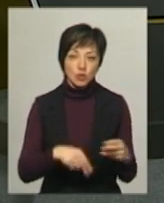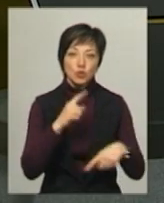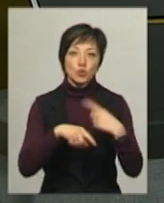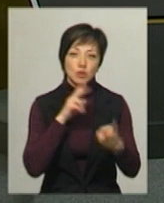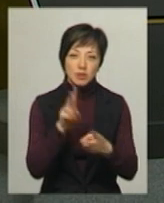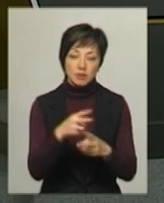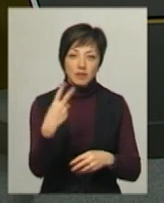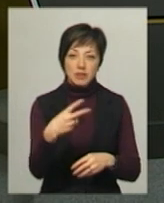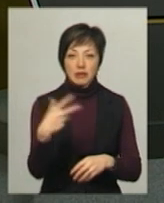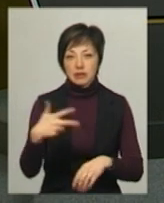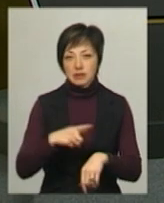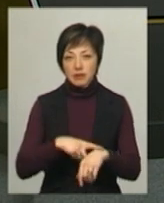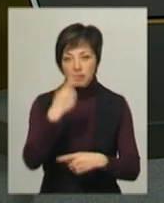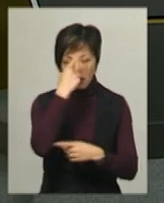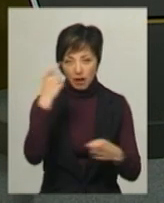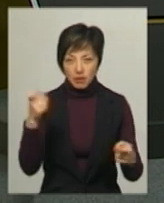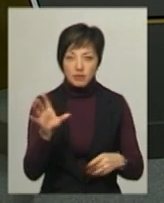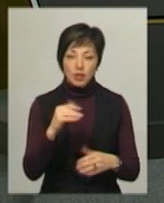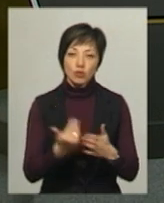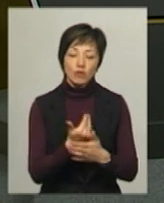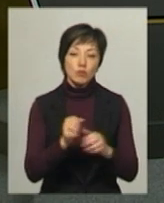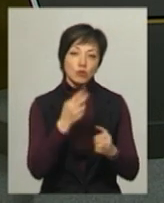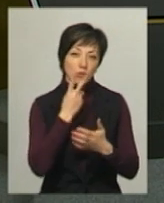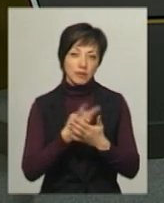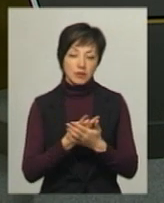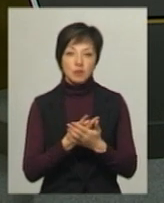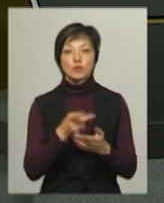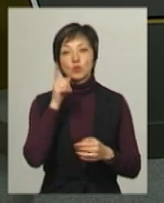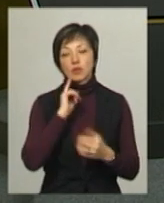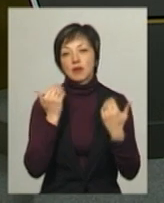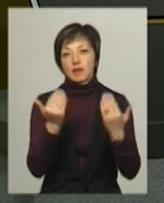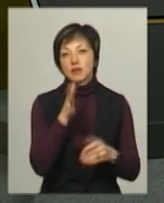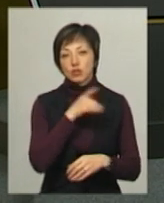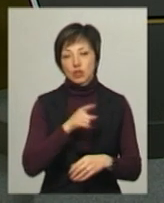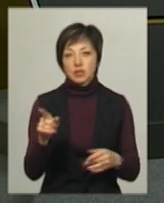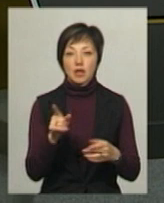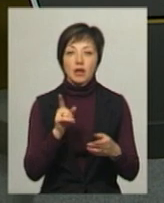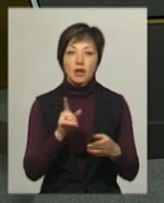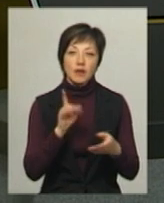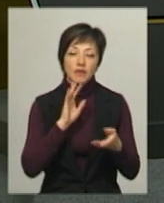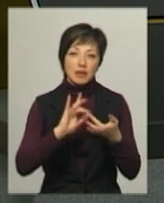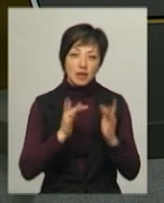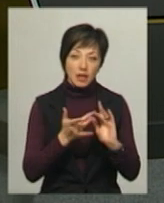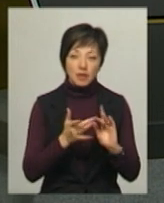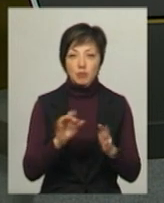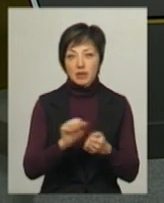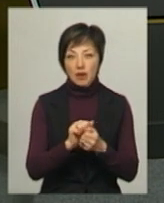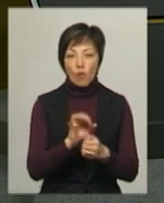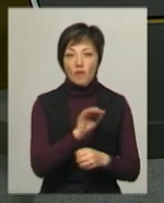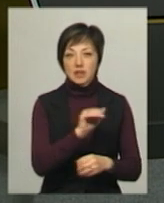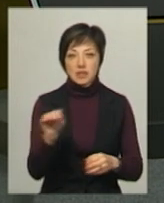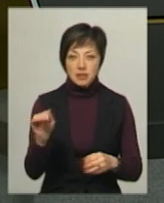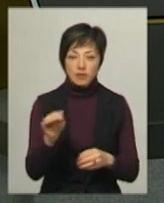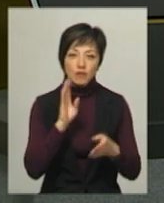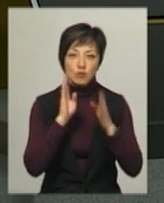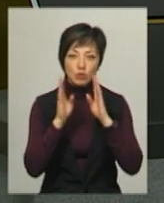Зустрінемося о 20.30. Нагадую, всі наші випуски ви можете переглядати в зручний для вас час в мережі YouTube, А всі наші матеріали на нашій офіційній